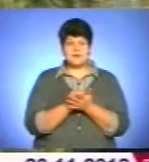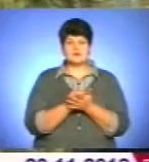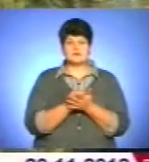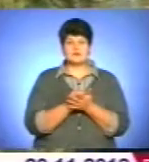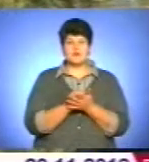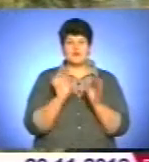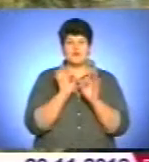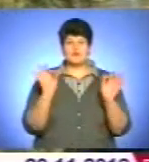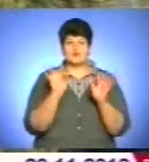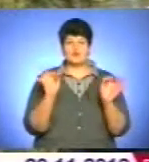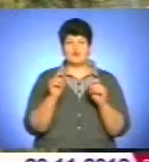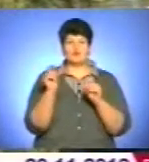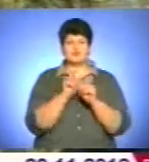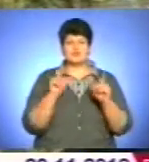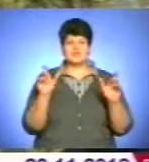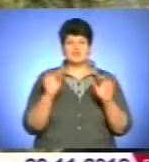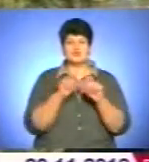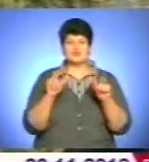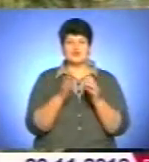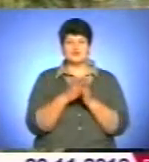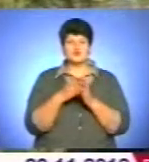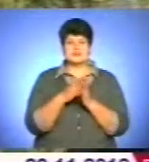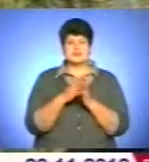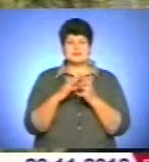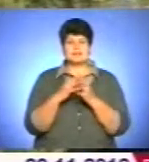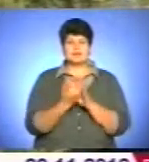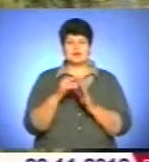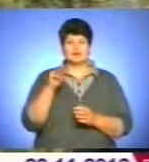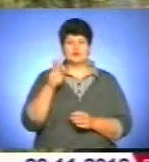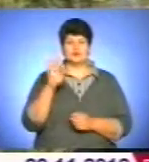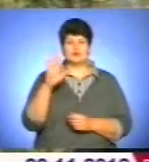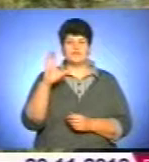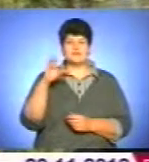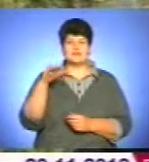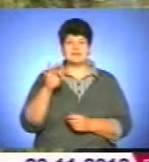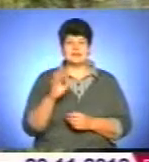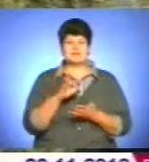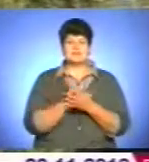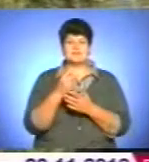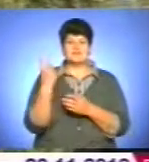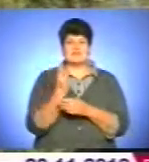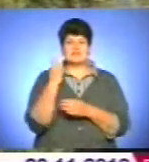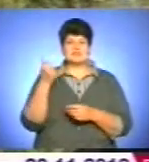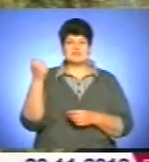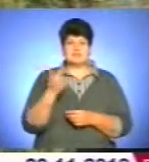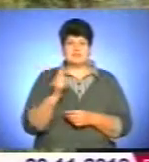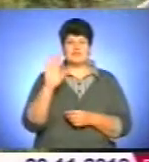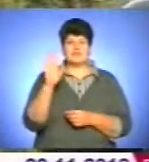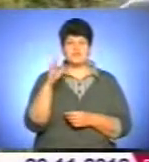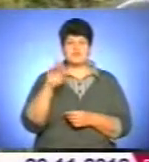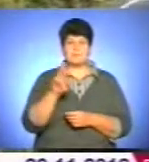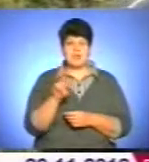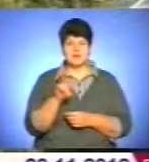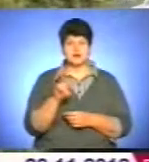до музичної школи до сусіднього села Товстого. Там я займаюся два рази на тиждень – вівторок і в п